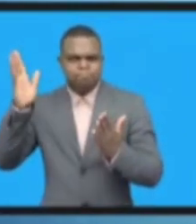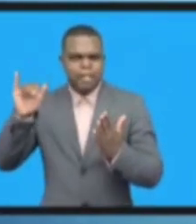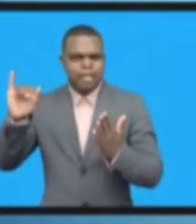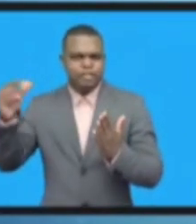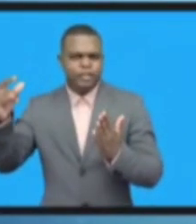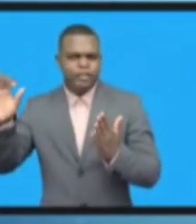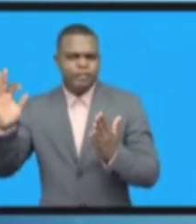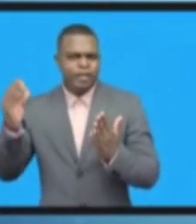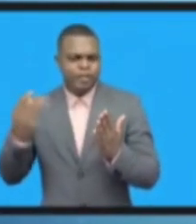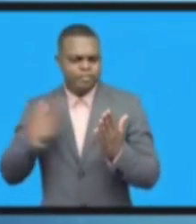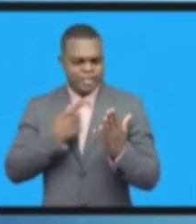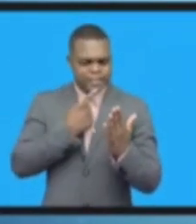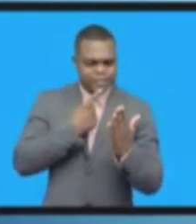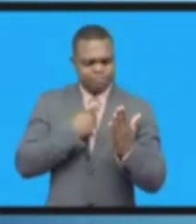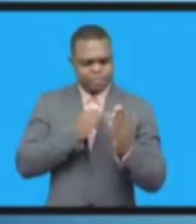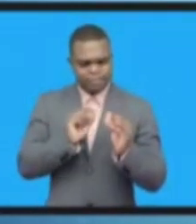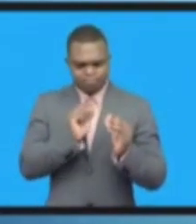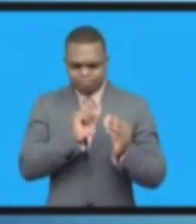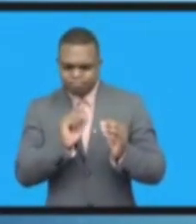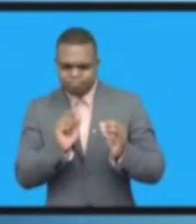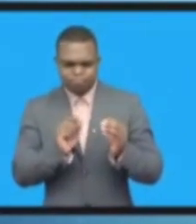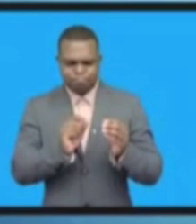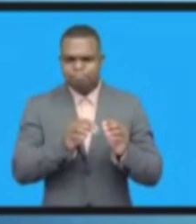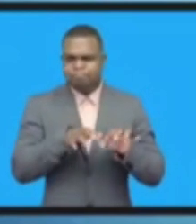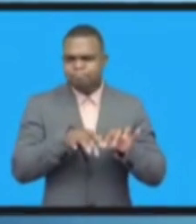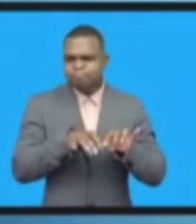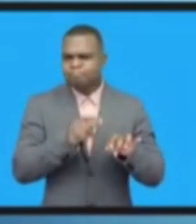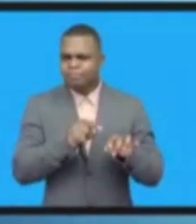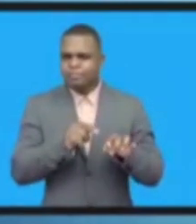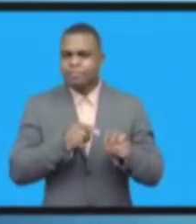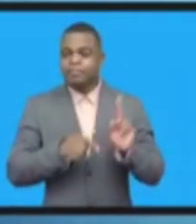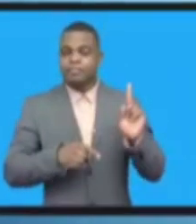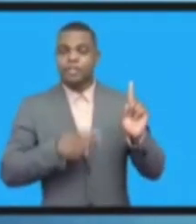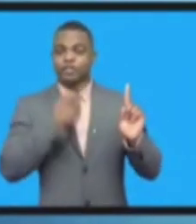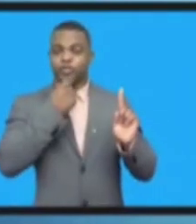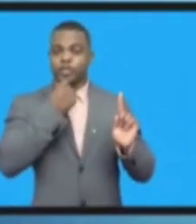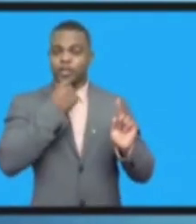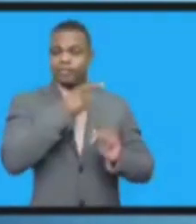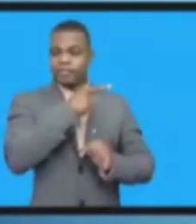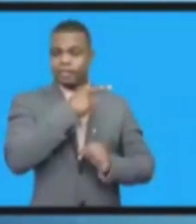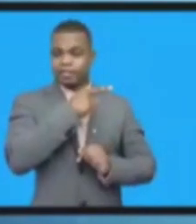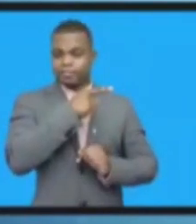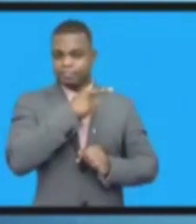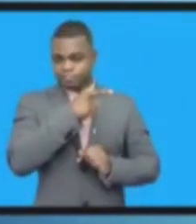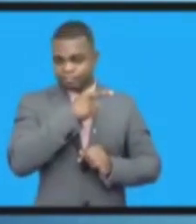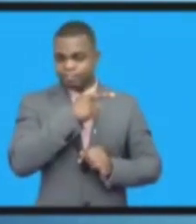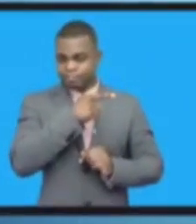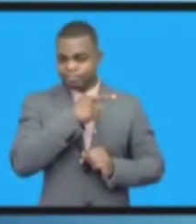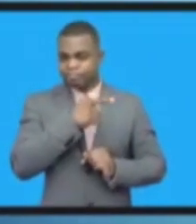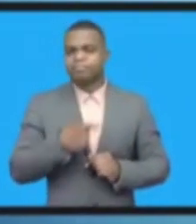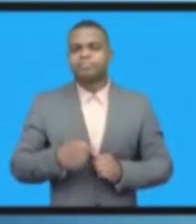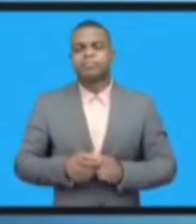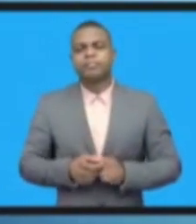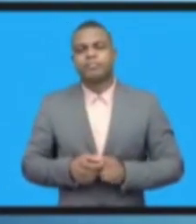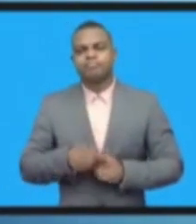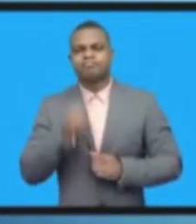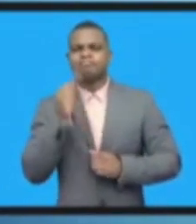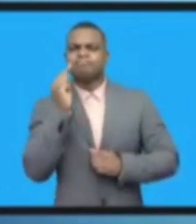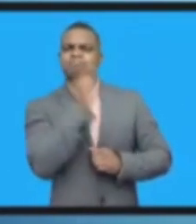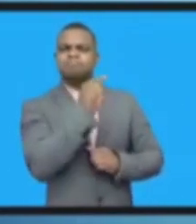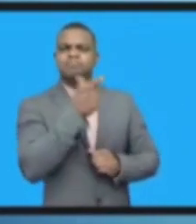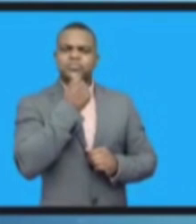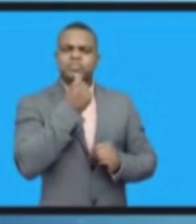в группе ОПФ о том, что говорили об интернете, и